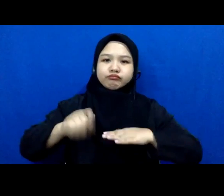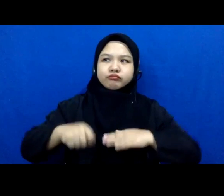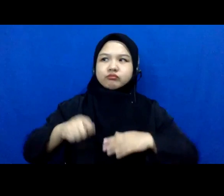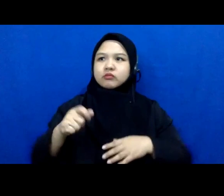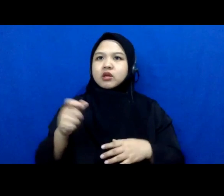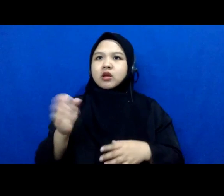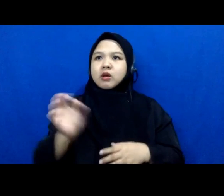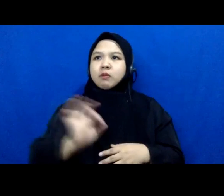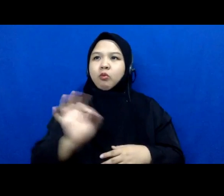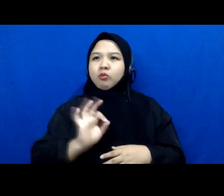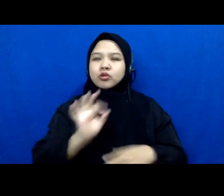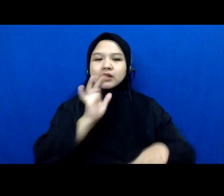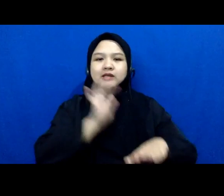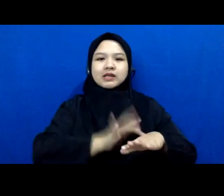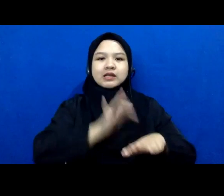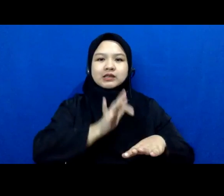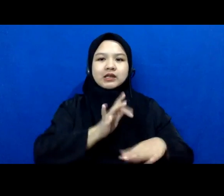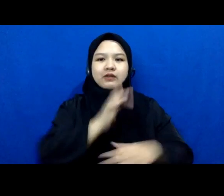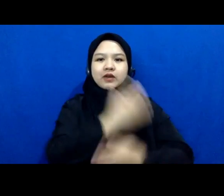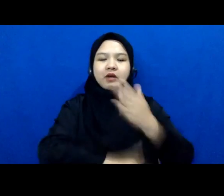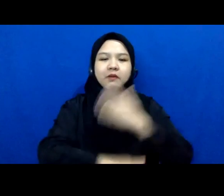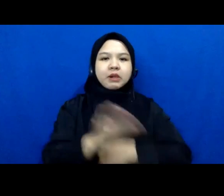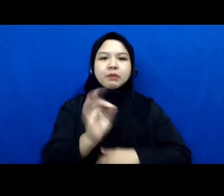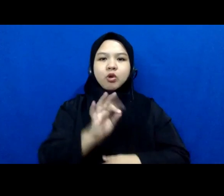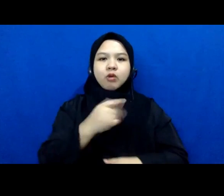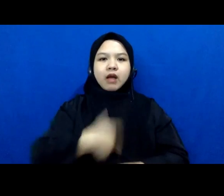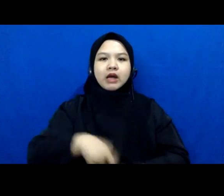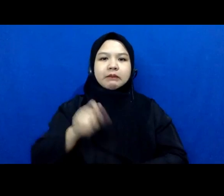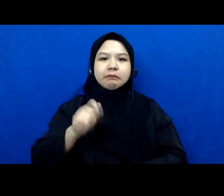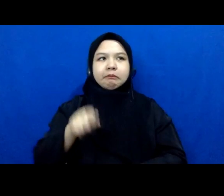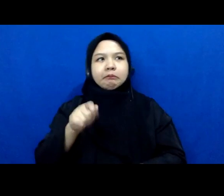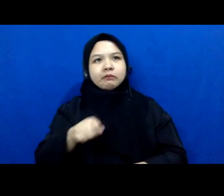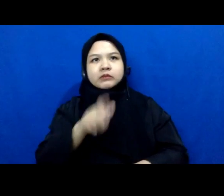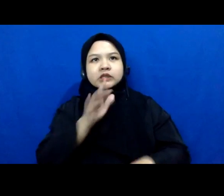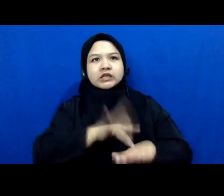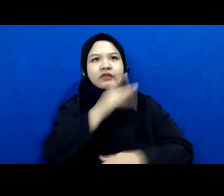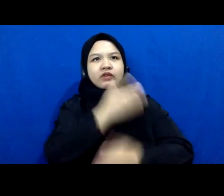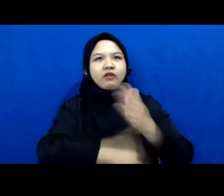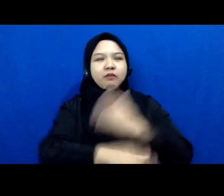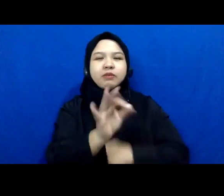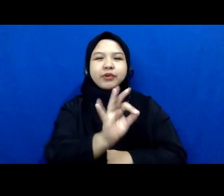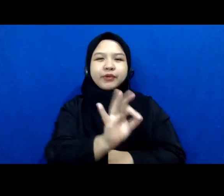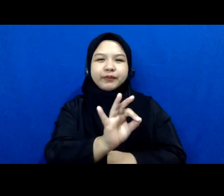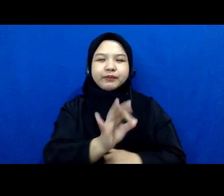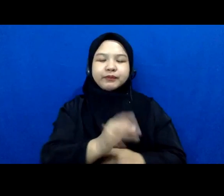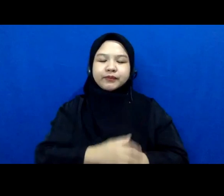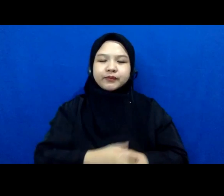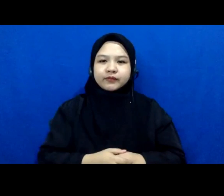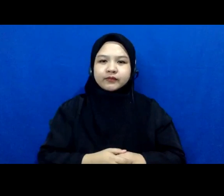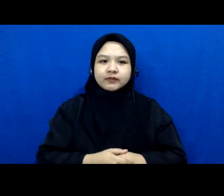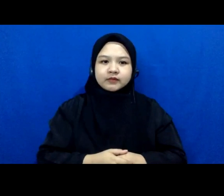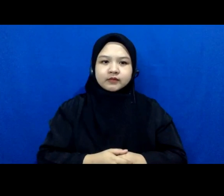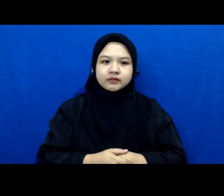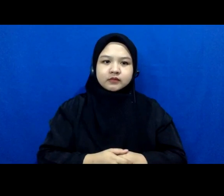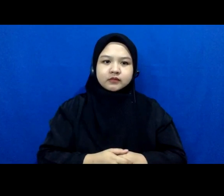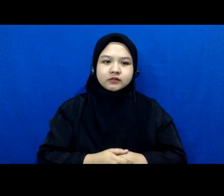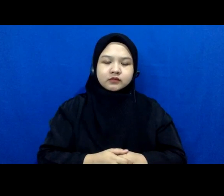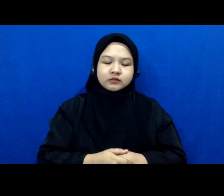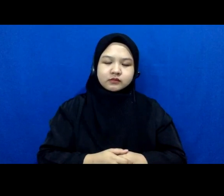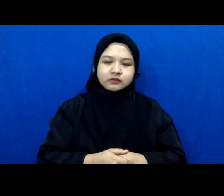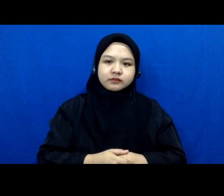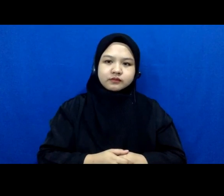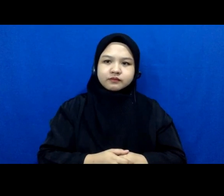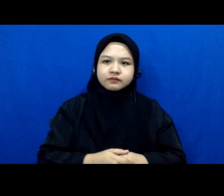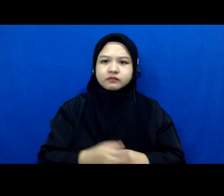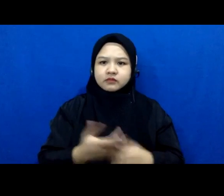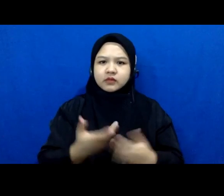sensitivitas terhadap isu di Babel jadi bahkan enggak kalau kita mau nyari referensi di film pun banyak yang